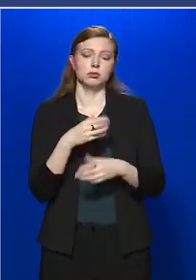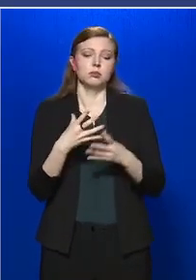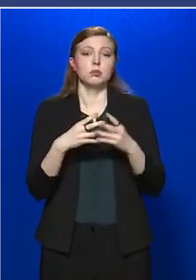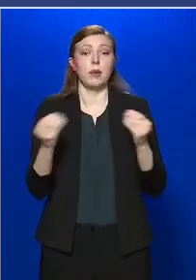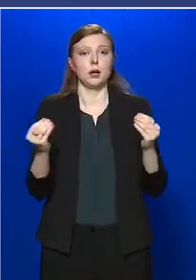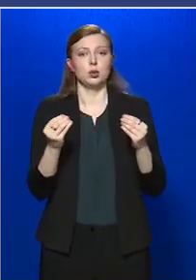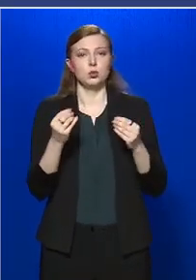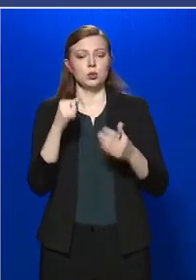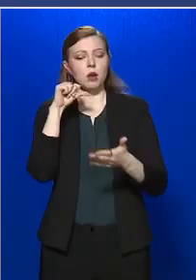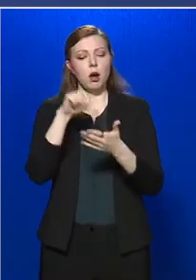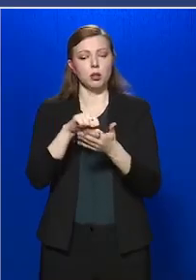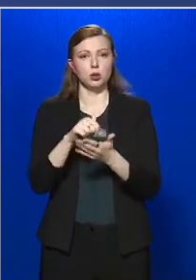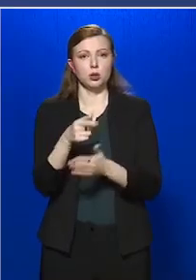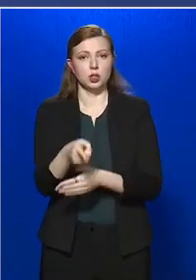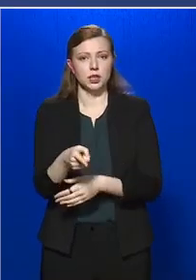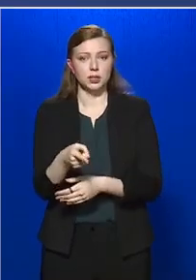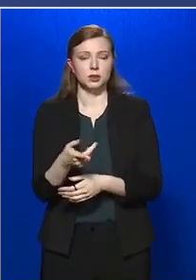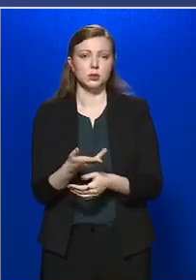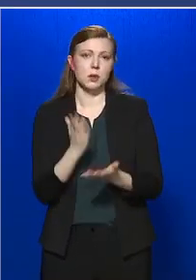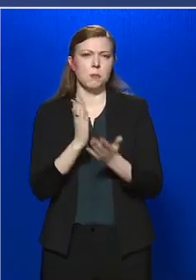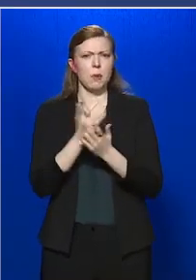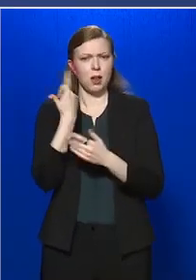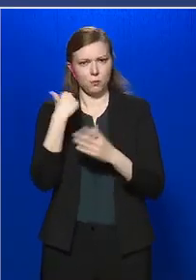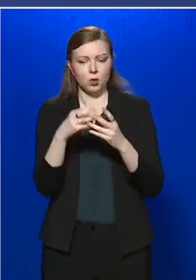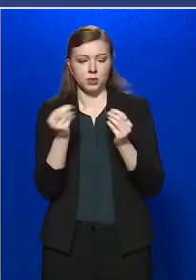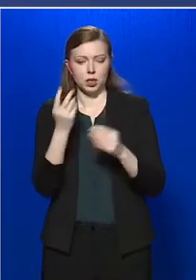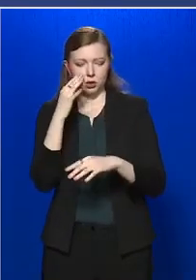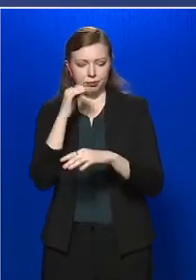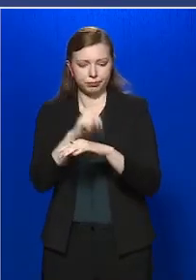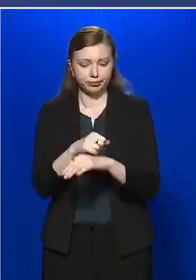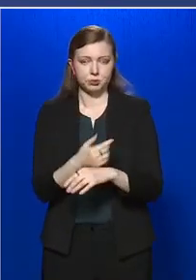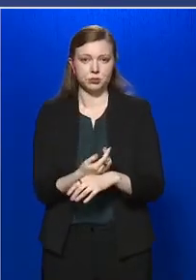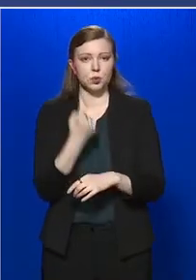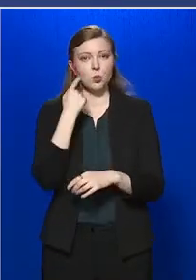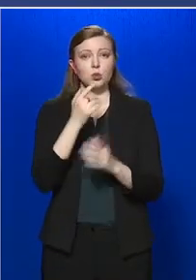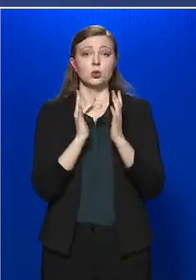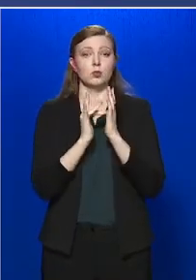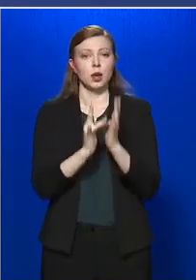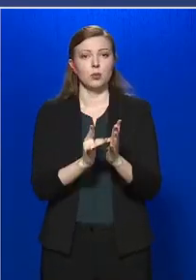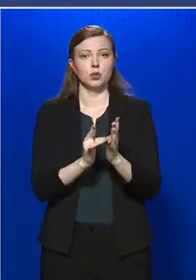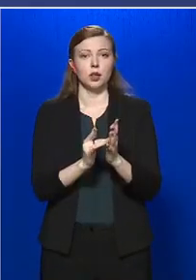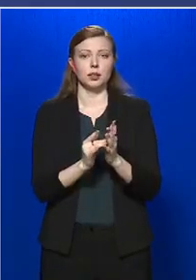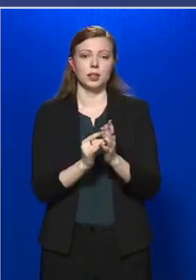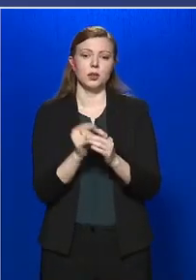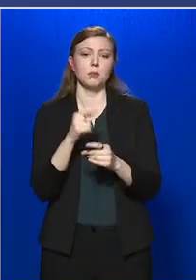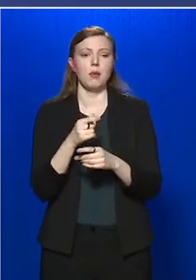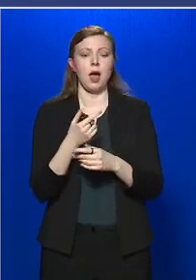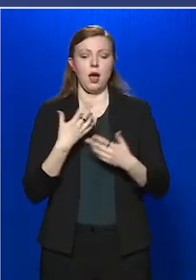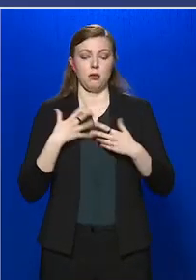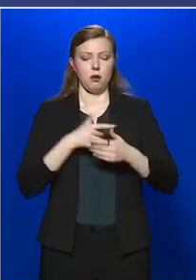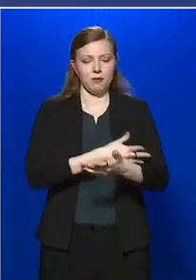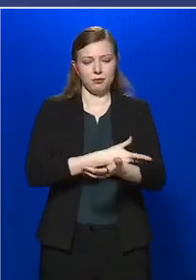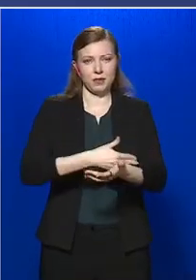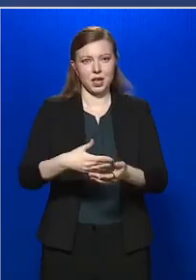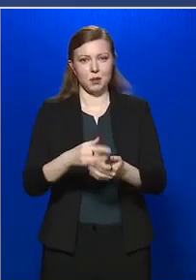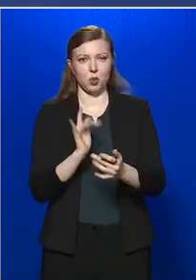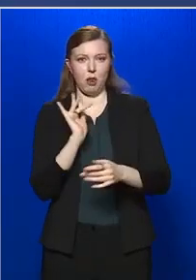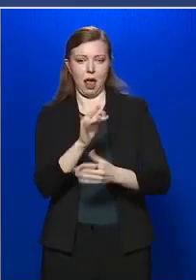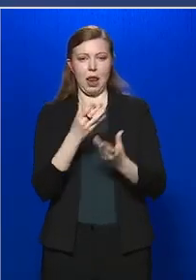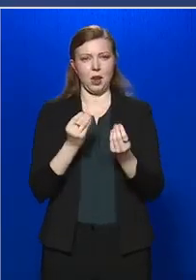detektáljuk. Az azt jelenti, hogy ki tudjuk mutatni az ellenanyagot a véréből,